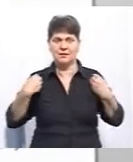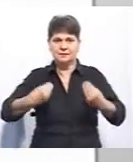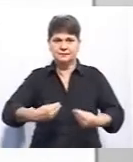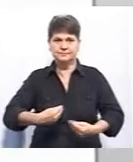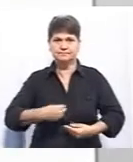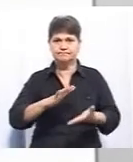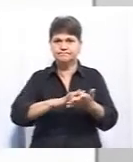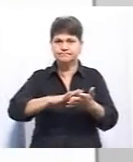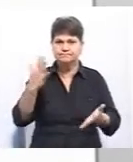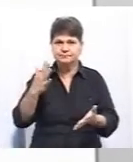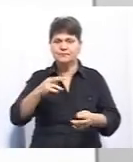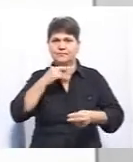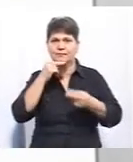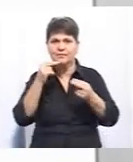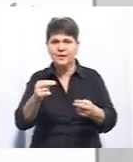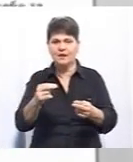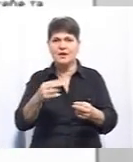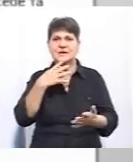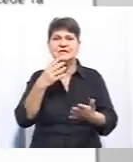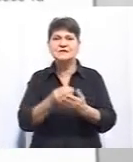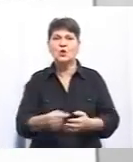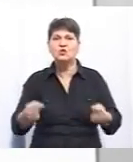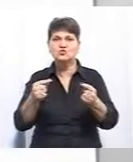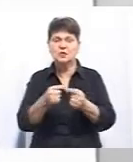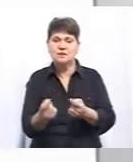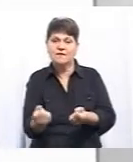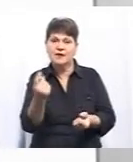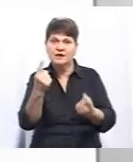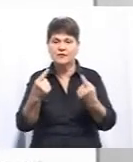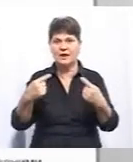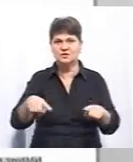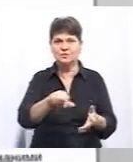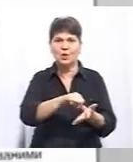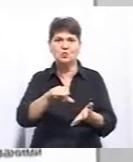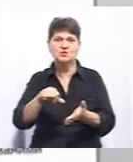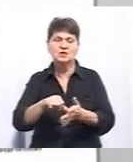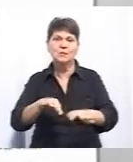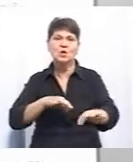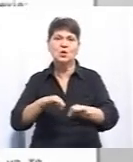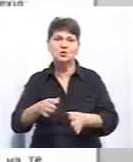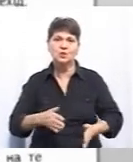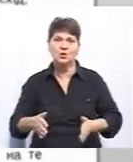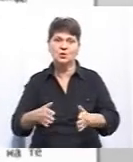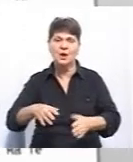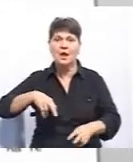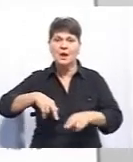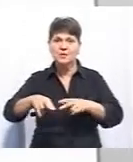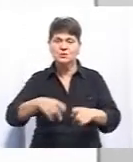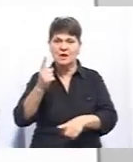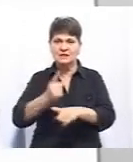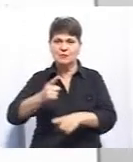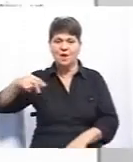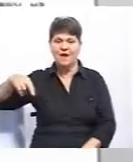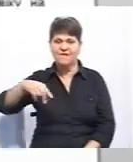одязі світлоповертальні елементи для своєчасного їх виявлення іншими учасниками дорожнього руху. Пішоходам забороняється